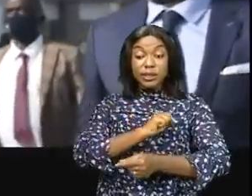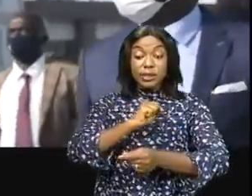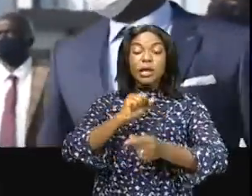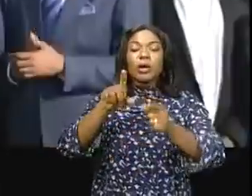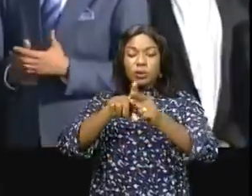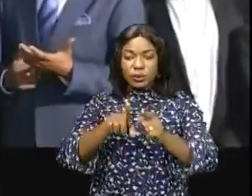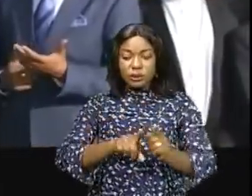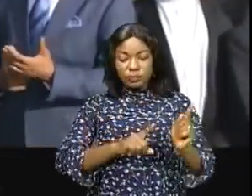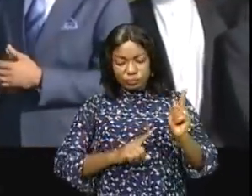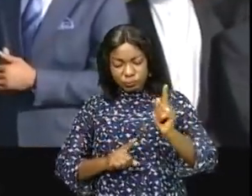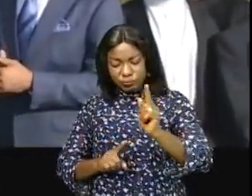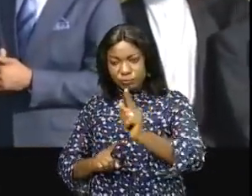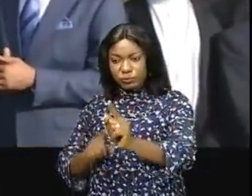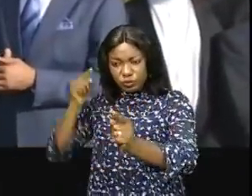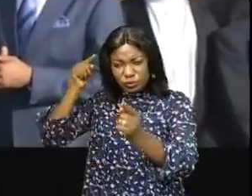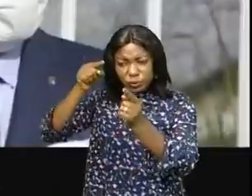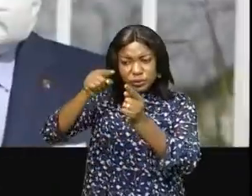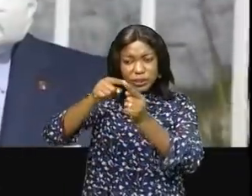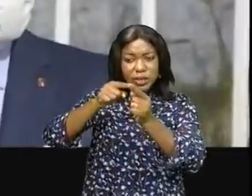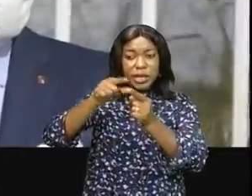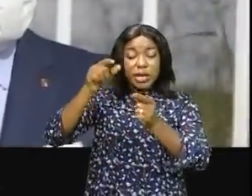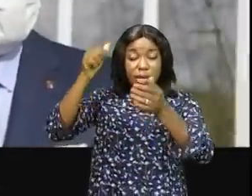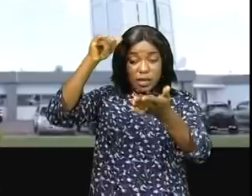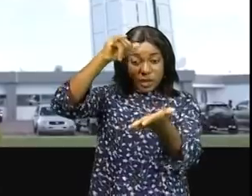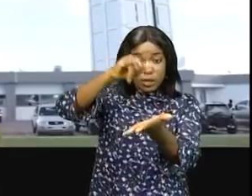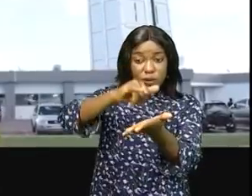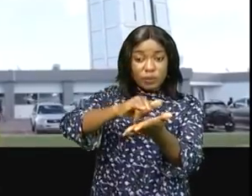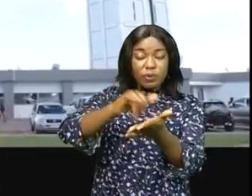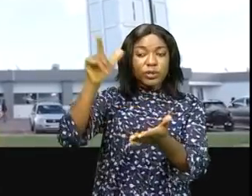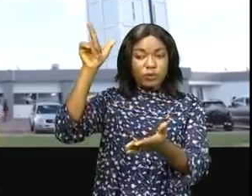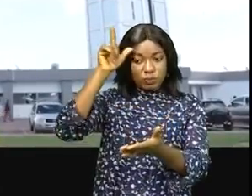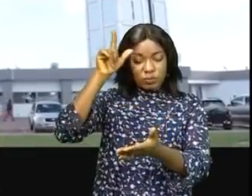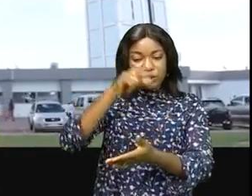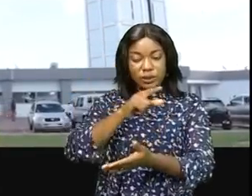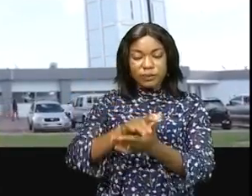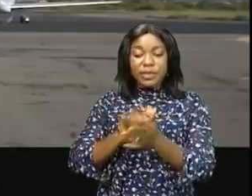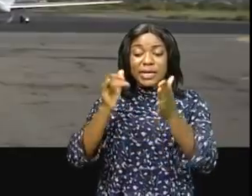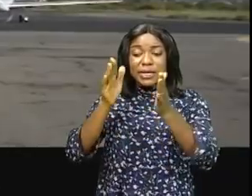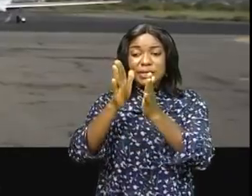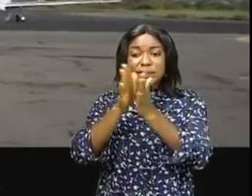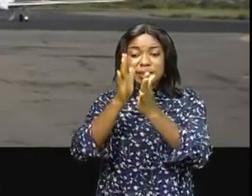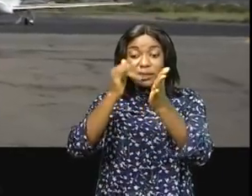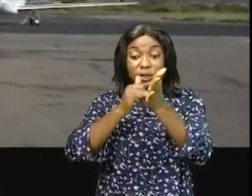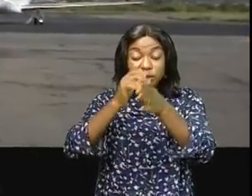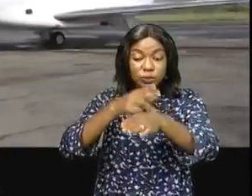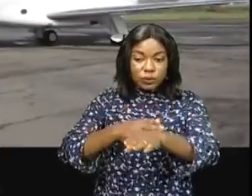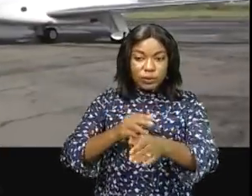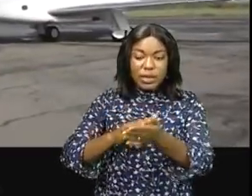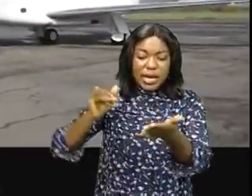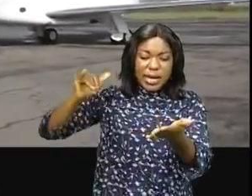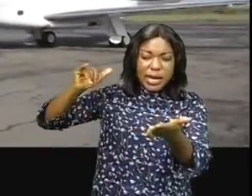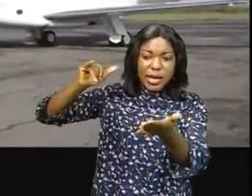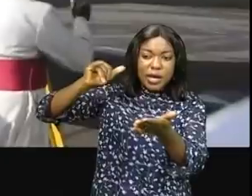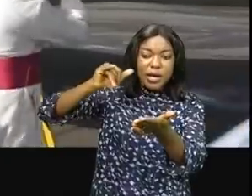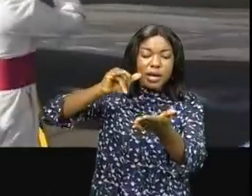Kanimbo, ont tous convergé vers l'aéroport de la Loano. C'est au coup des 16 heures aires de Lubumbashi que l'avion qui